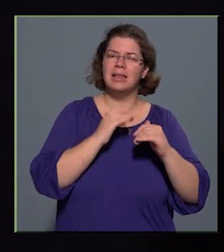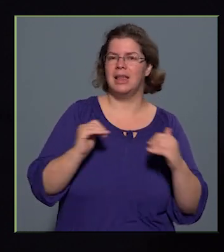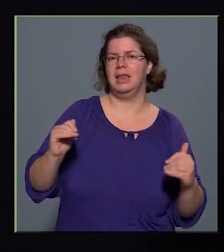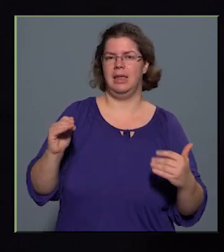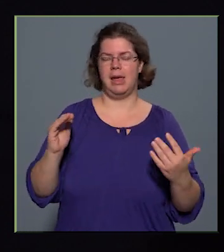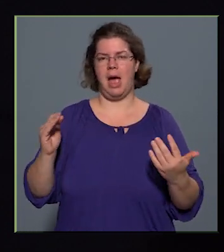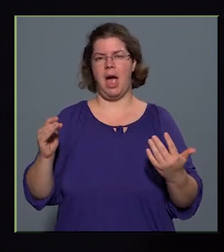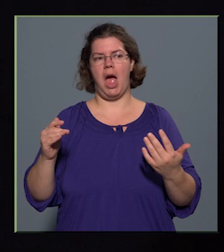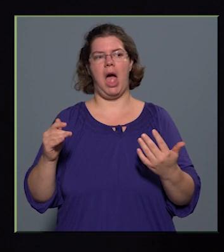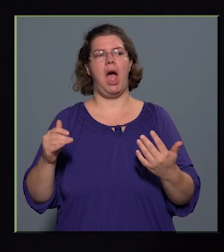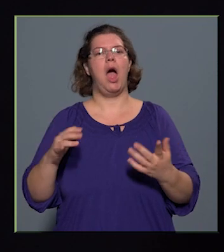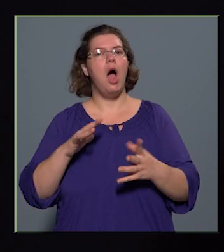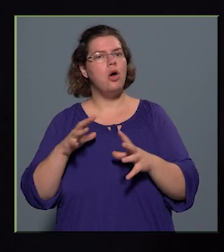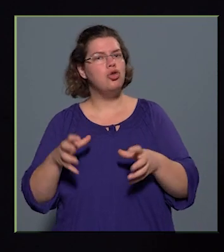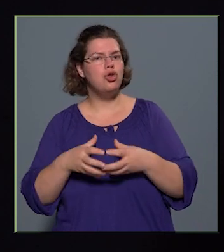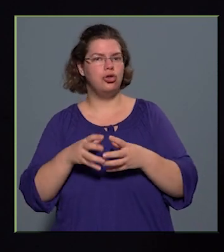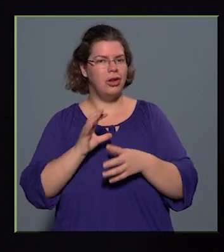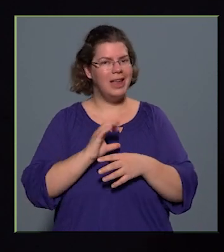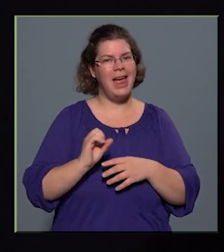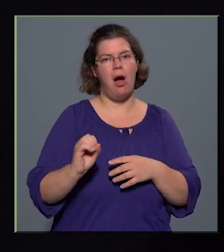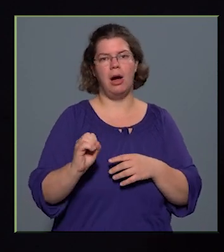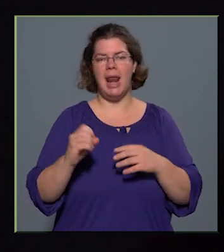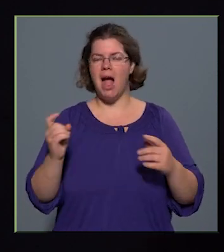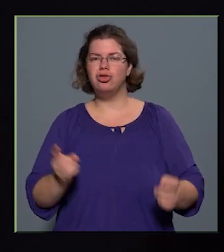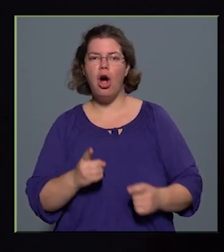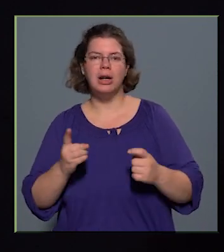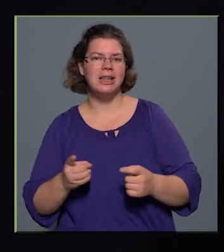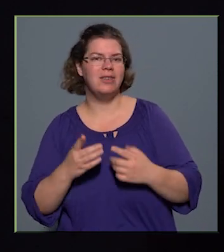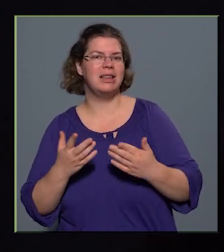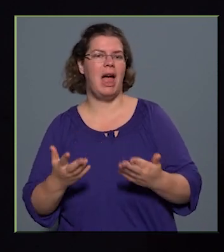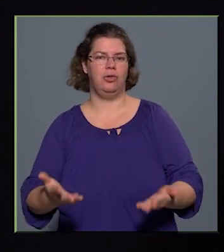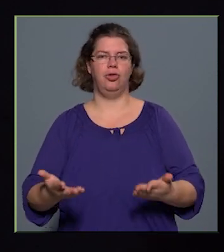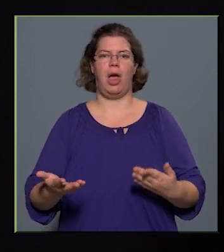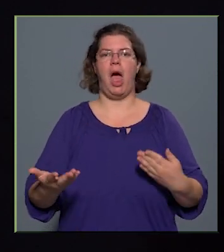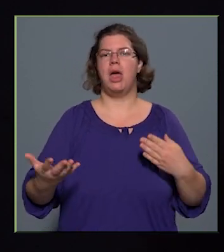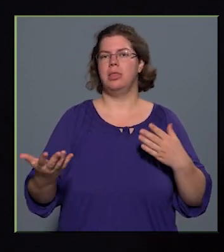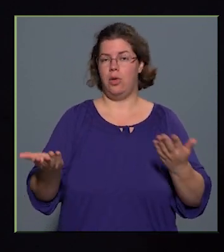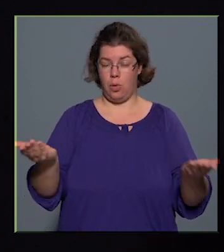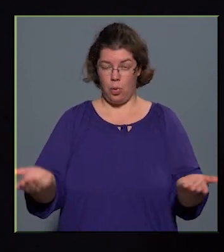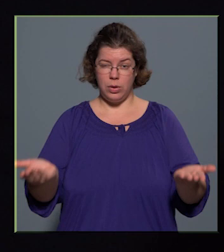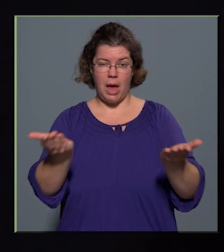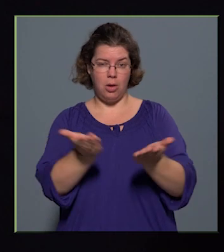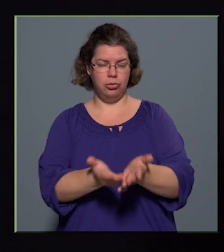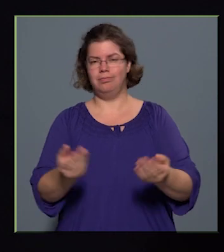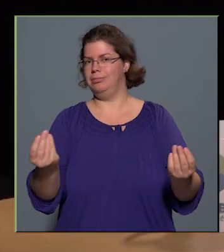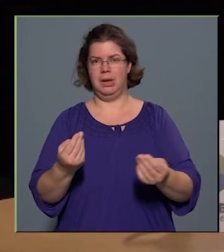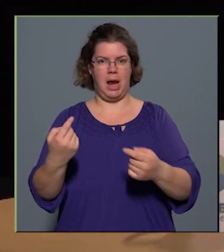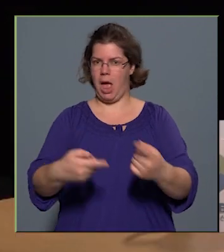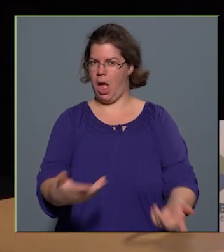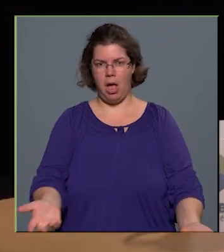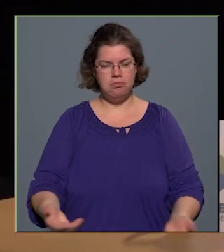reagálását, az aktivitását összehasonlítod, akkor mire jutsz?